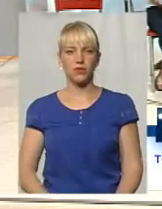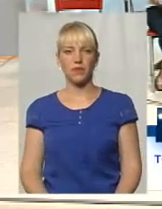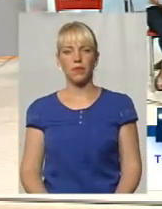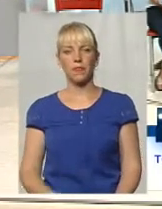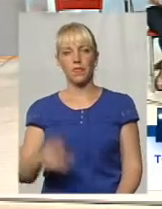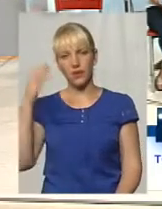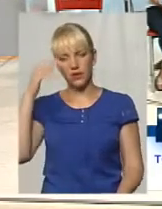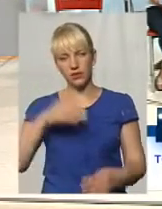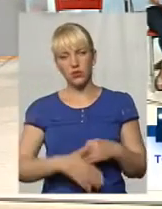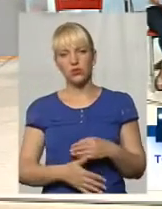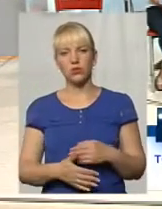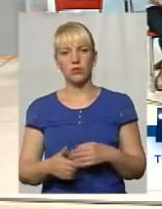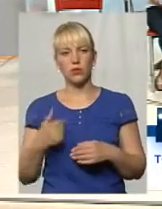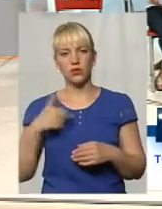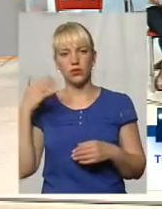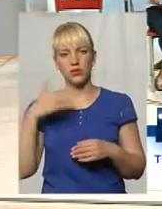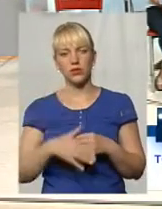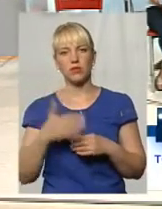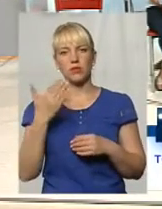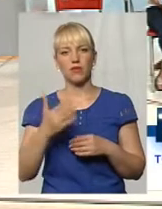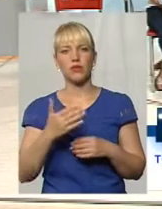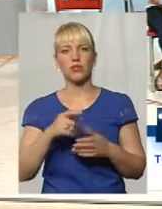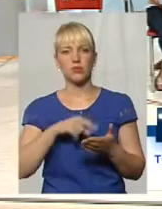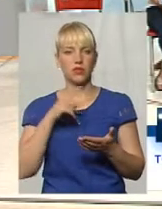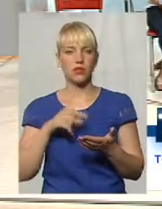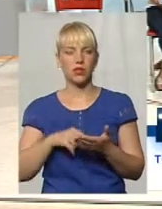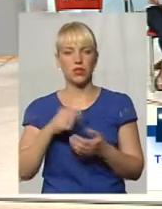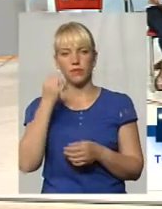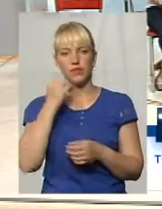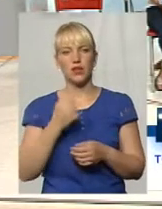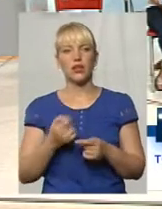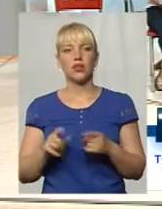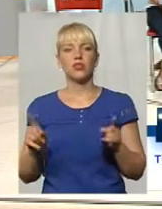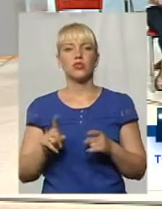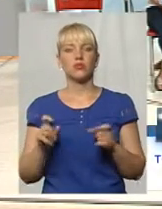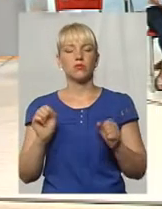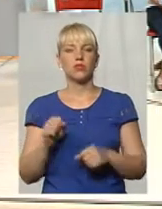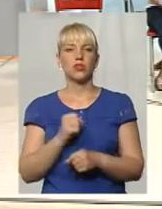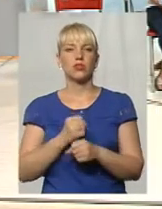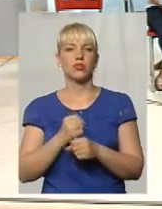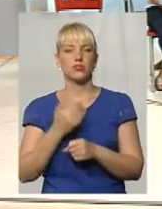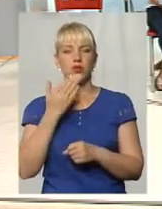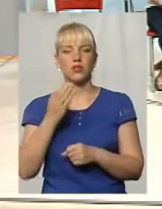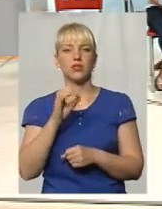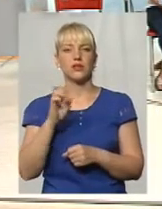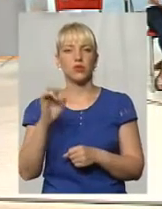Зрозуміло, зрозуміло, ваше питання. Власне, що можна зробити? Служба безпеки має можливість